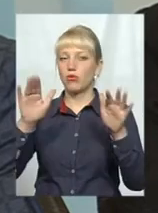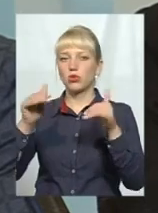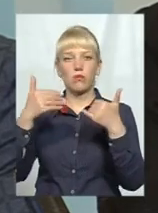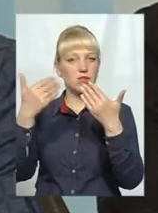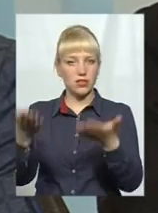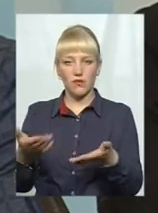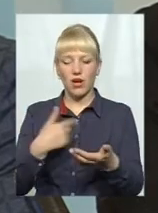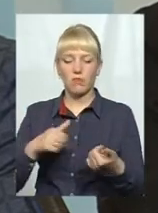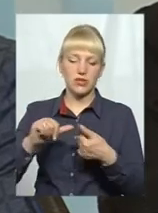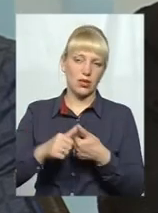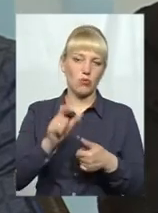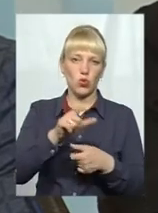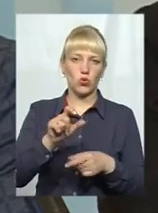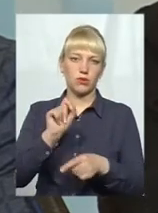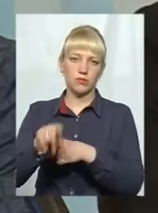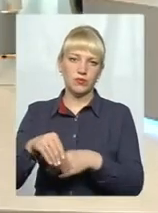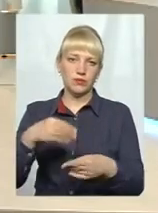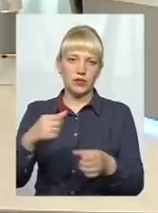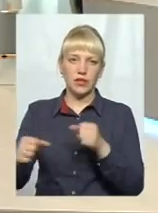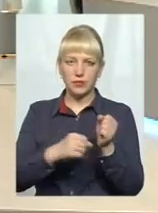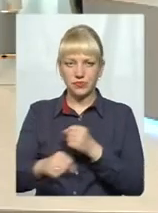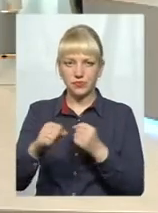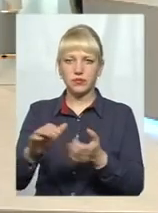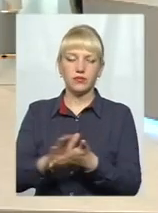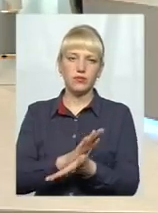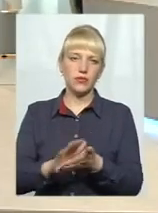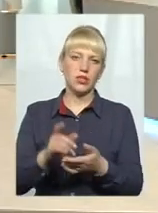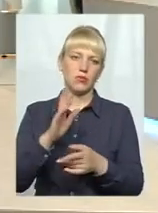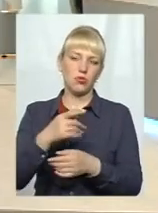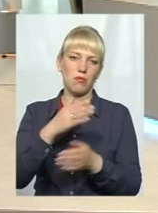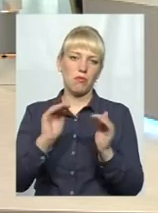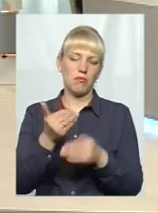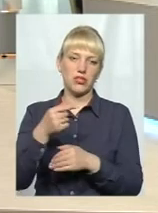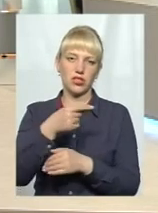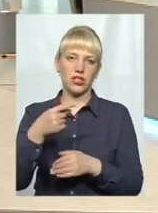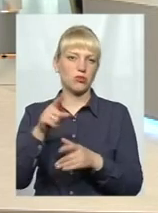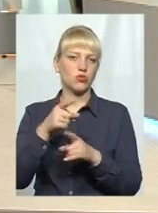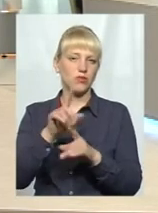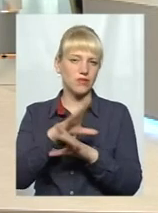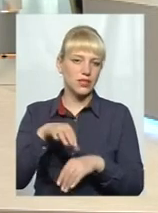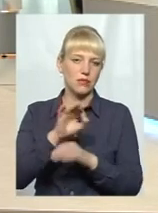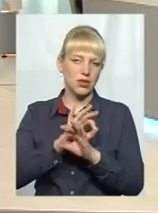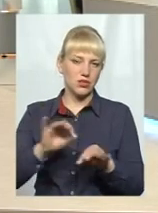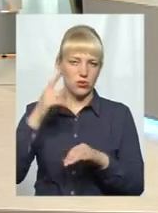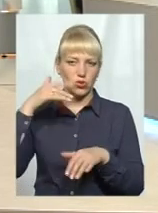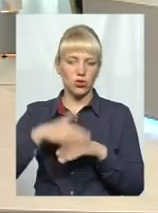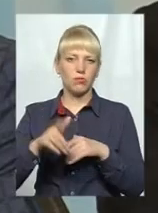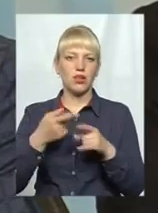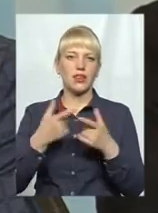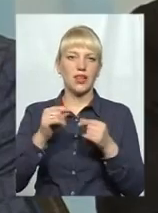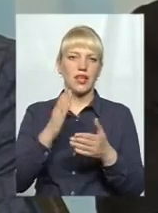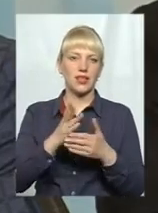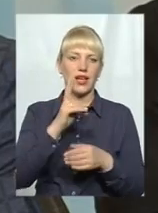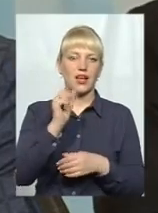людей, і нехай тоді люди прибирають відповідно, і ми будемо мати менше негативу. Тому що всі прекрасно розуміють, де стоять киоски з кавою,